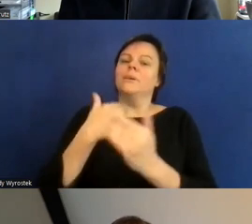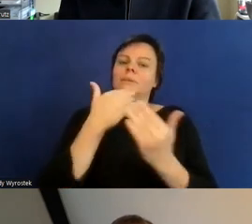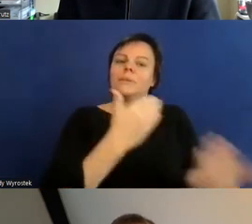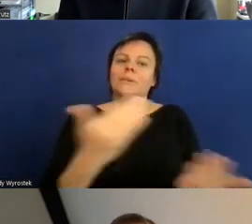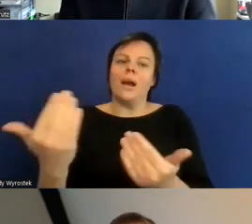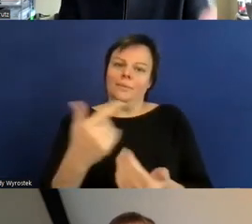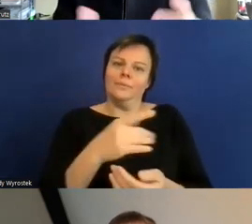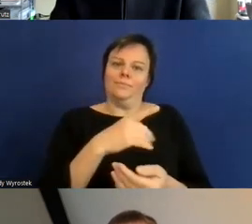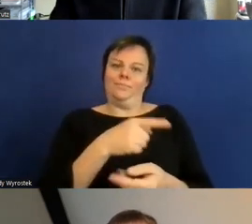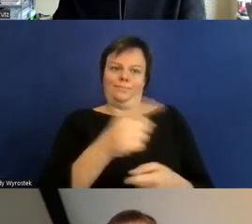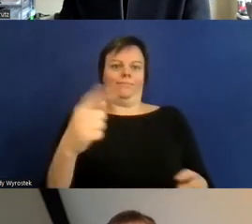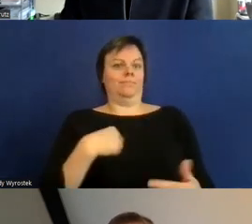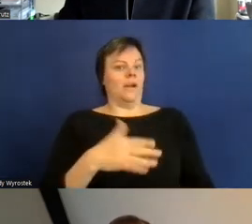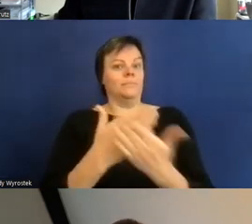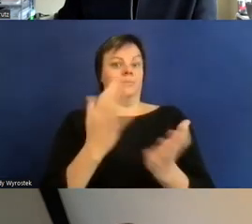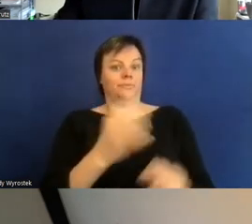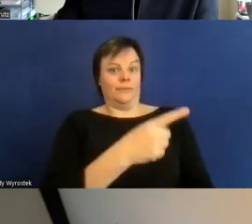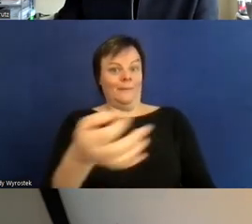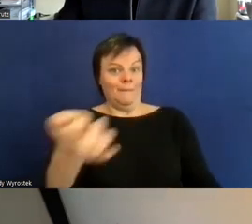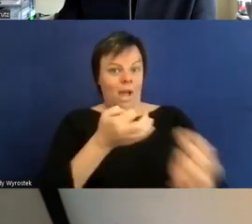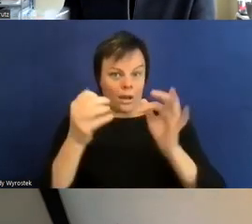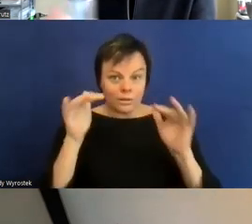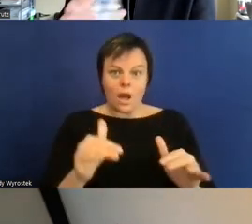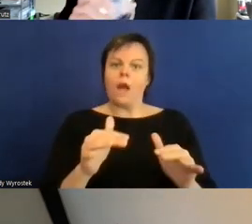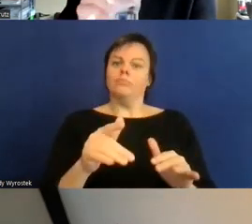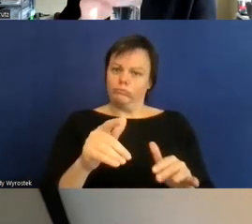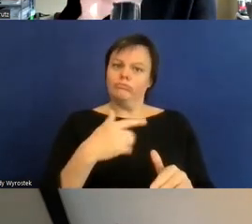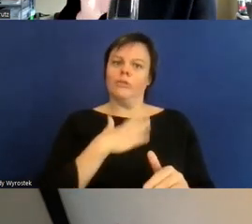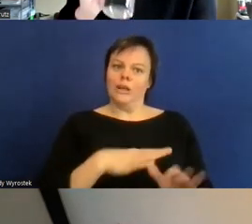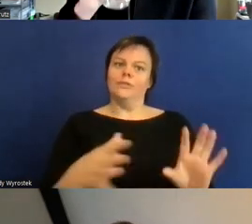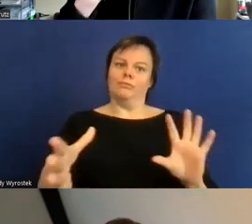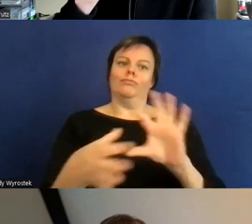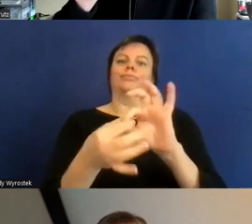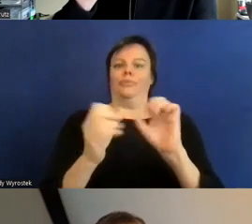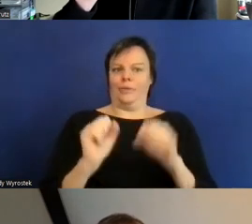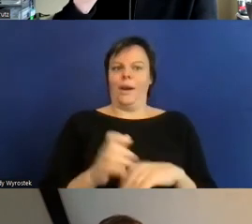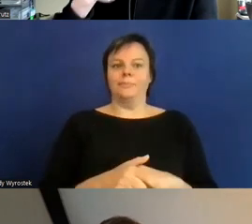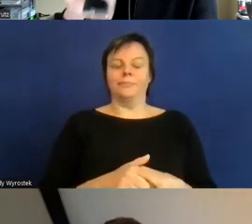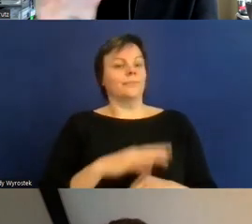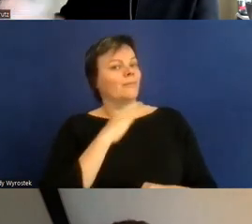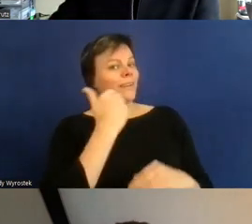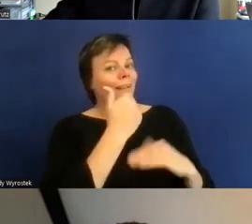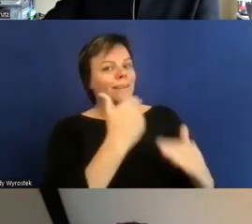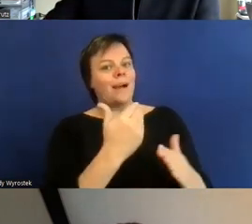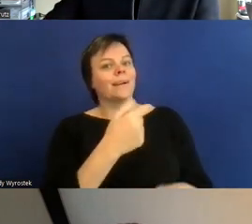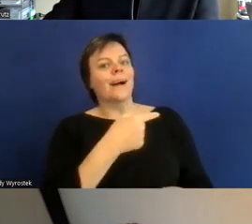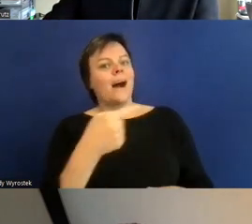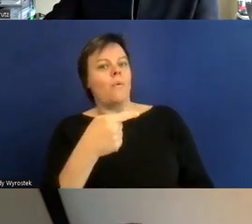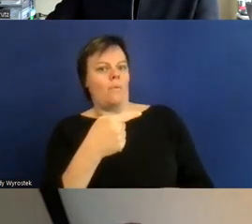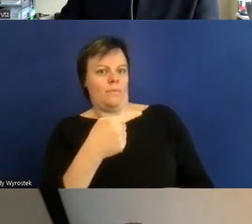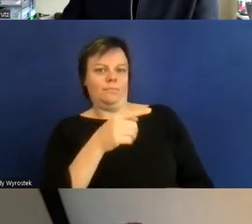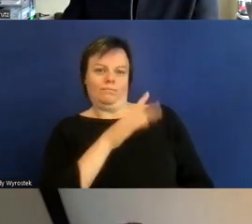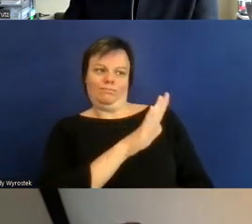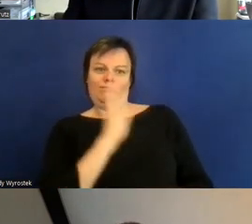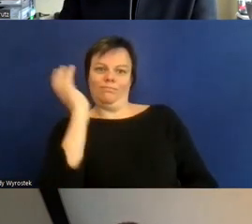und ja wir gerne darauf eingehen ja vielen Dank Gregor für deinen Vortrag ich finde es immer